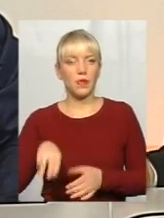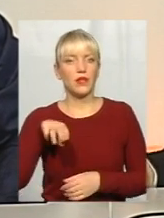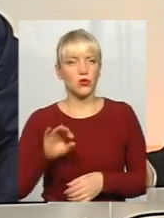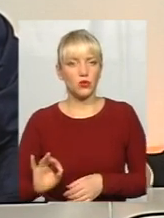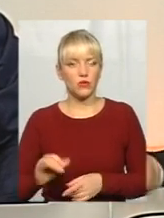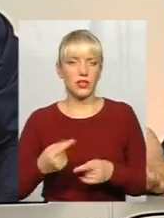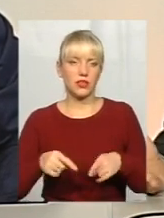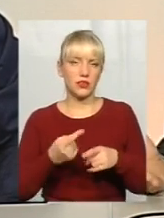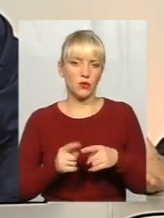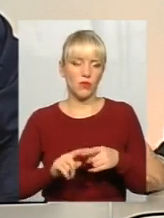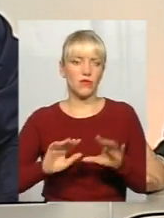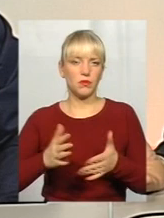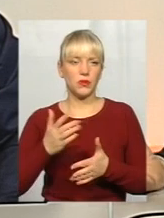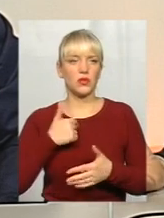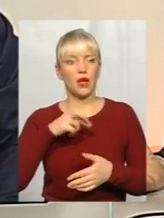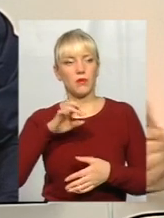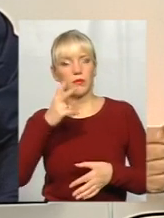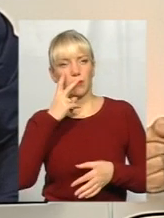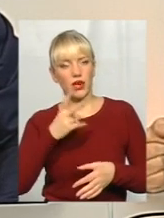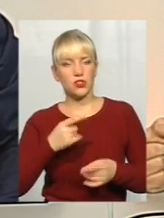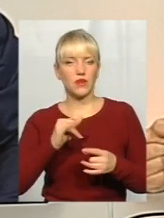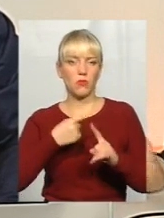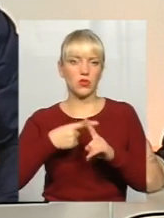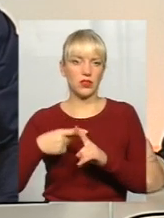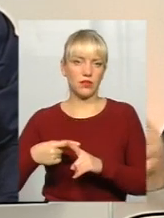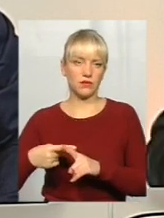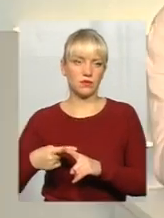в даному випадку тут я би побачив все-таки і позитив.